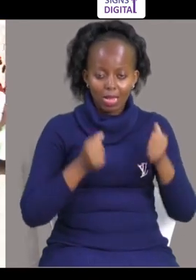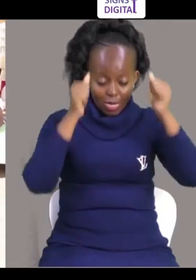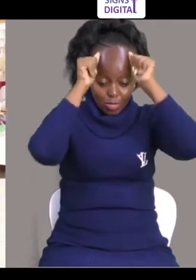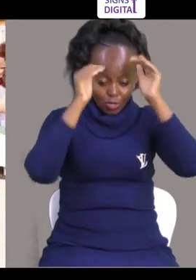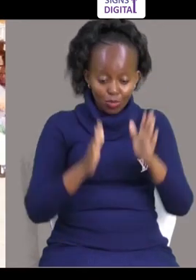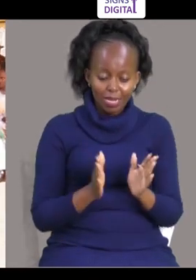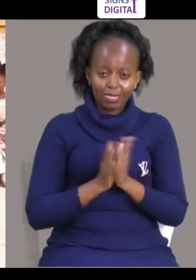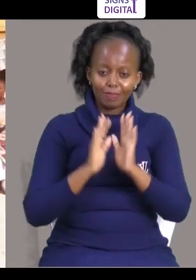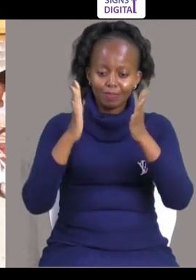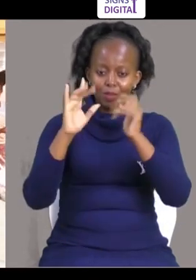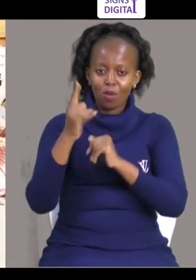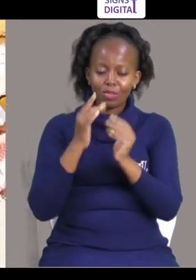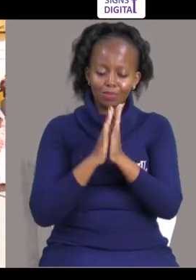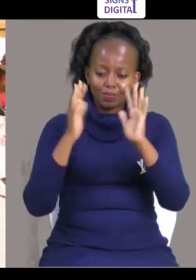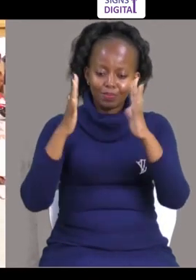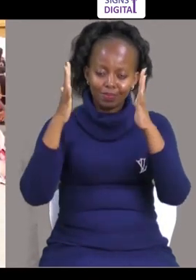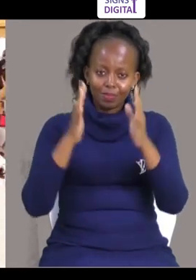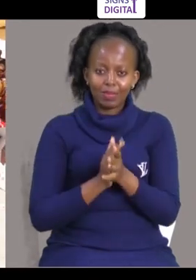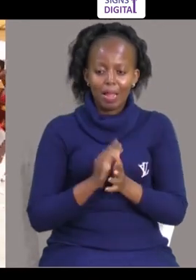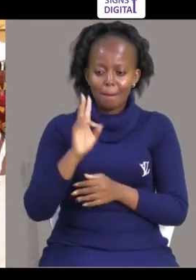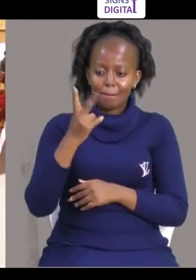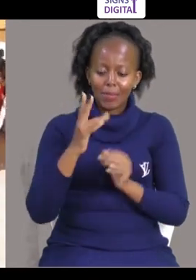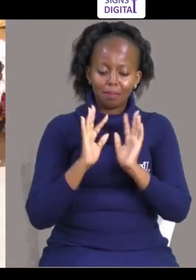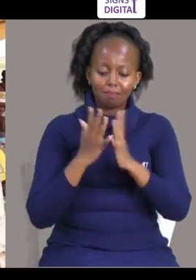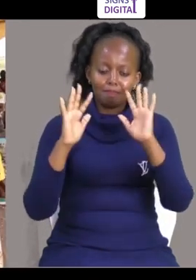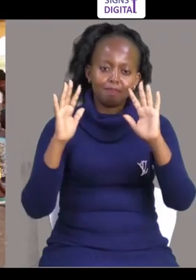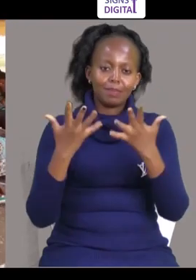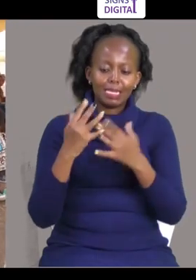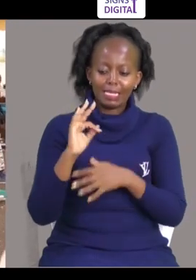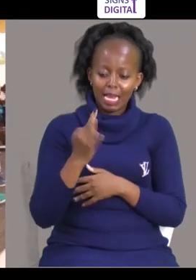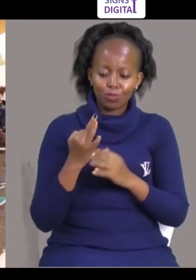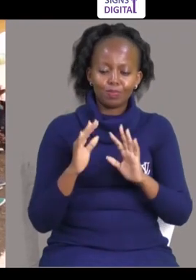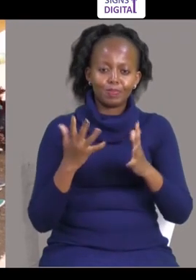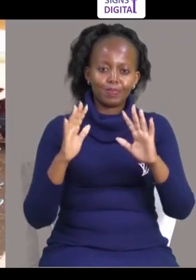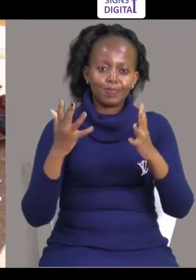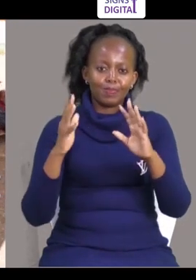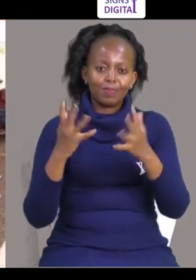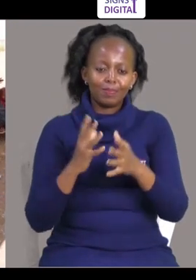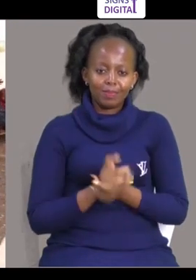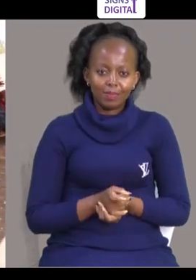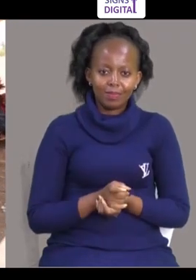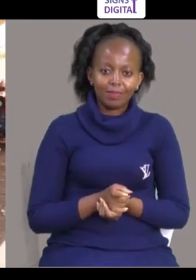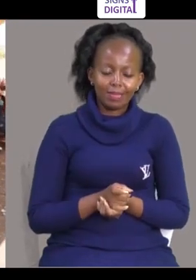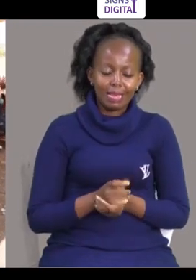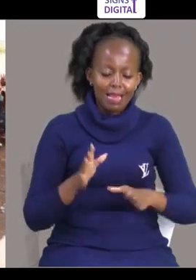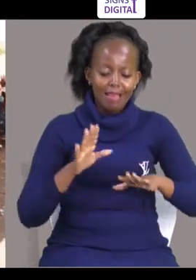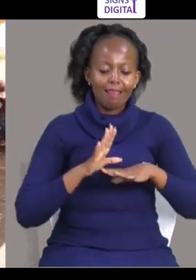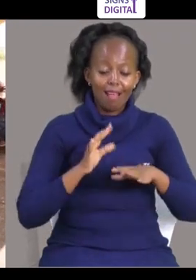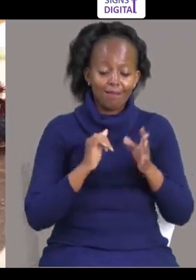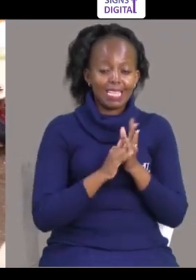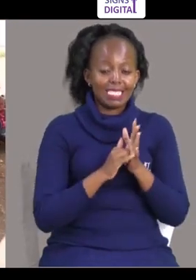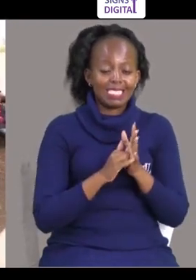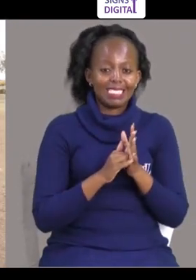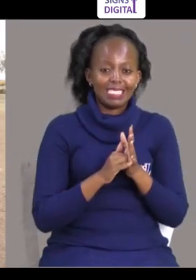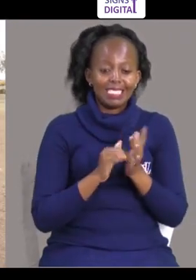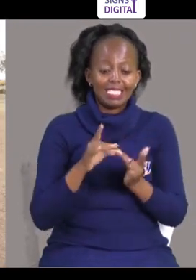Karibu, awa ni wasomi muwapikia makovili ya nanyi umoja Bili Tatu